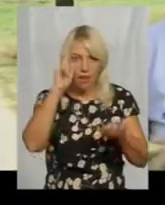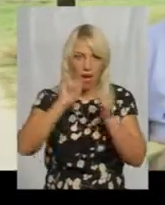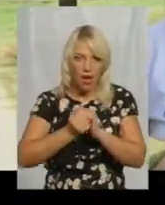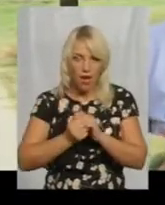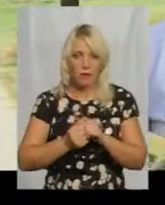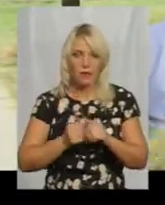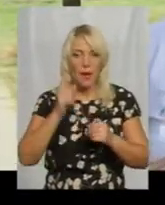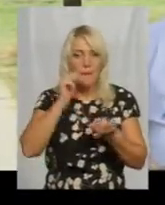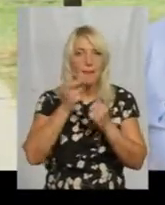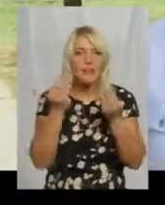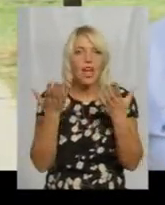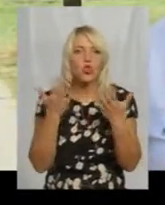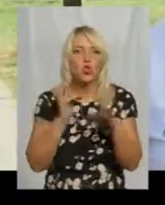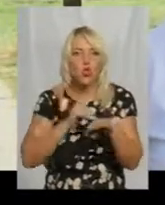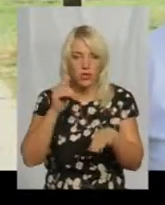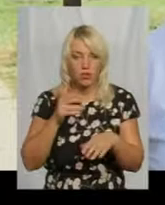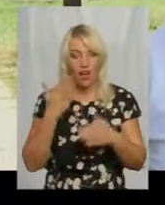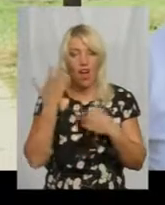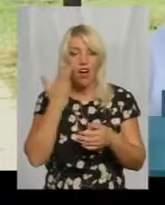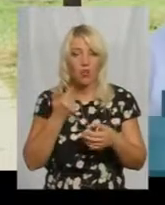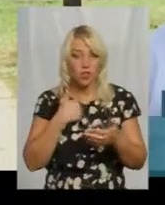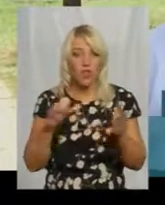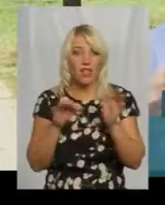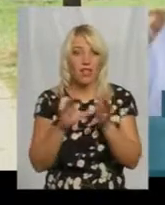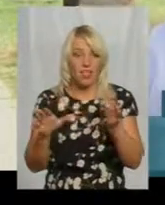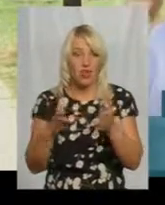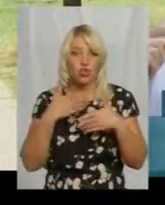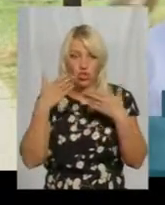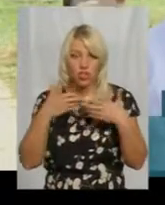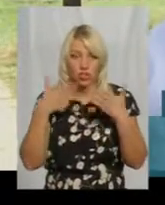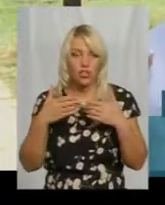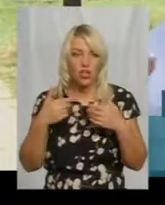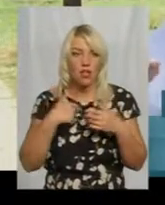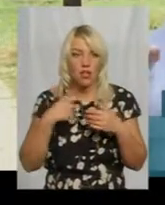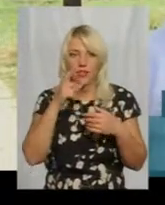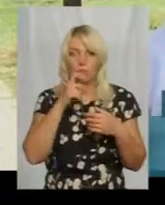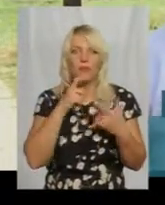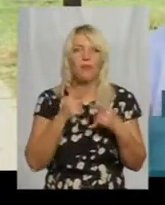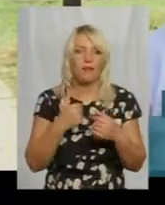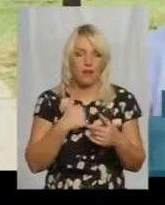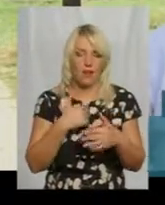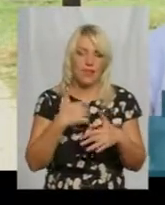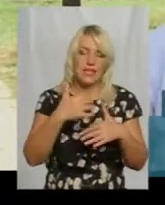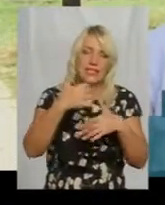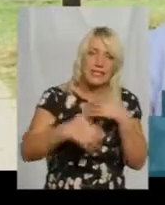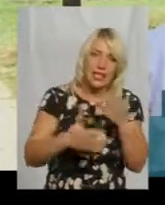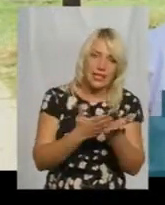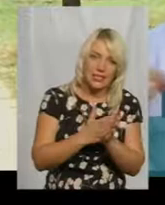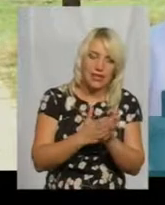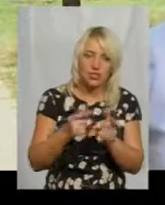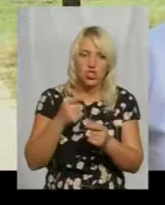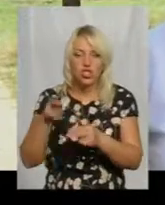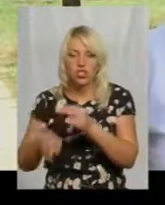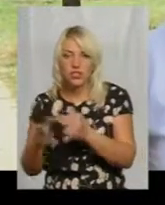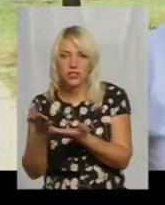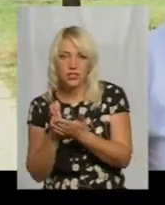на дотик. А коли я читаю в електронному варіанті джерело, то я не орієнтуюсь, де я, посередині книжки, в кінці книжки.